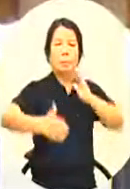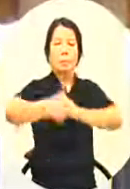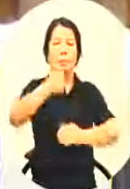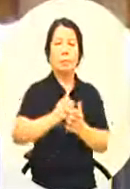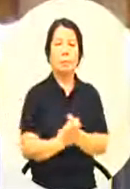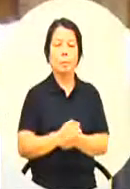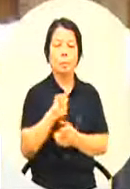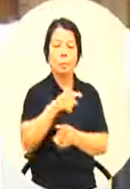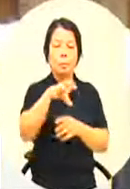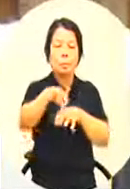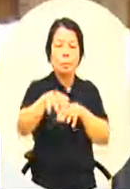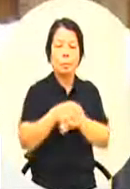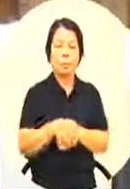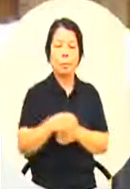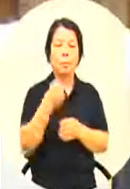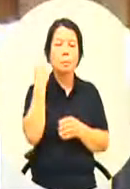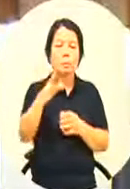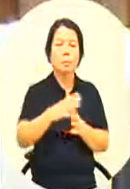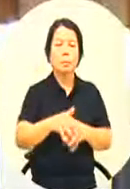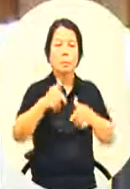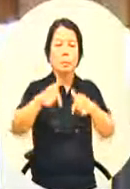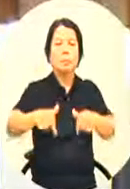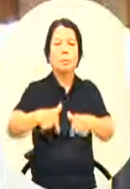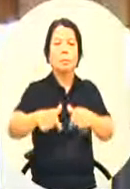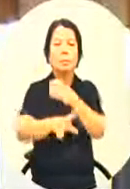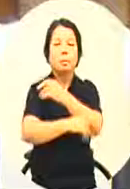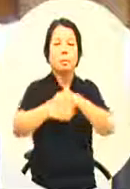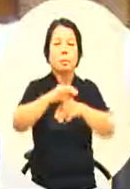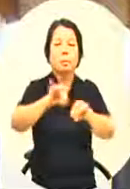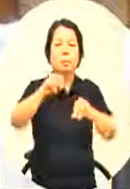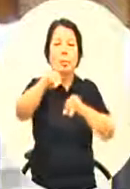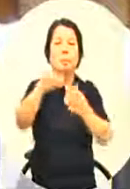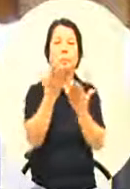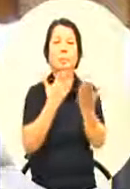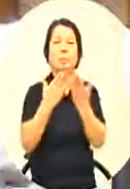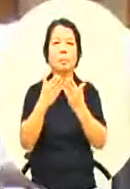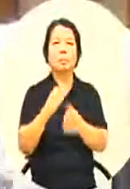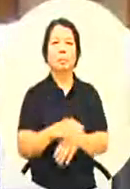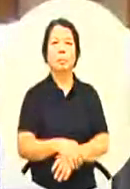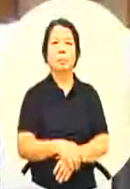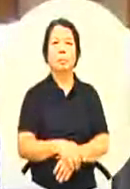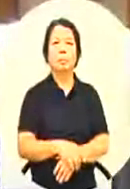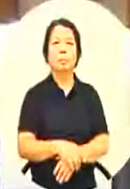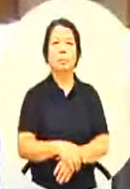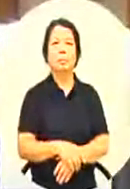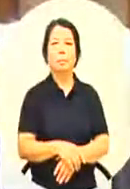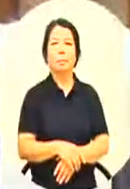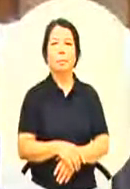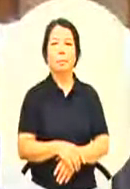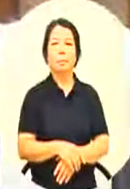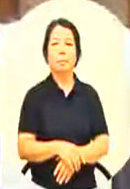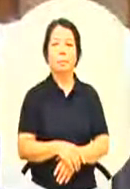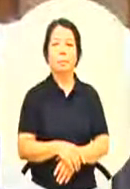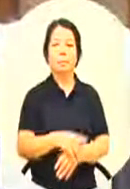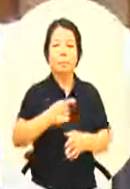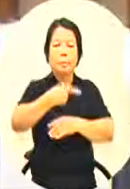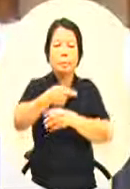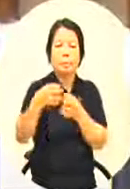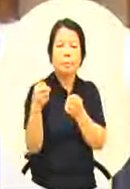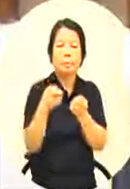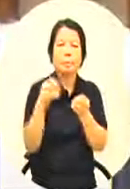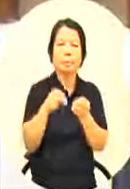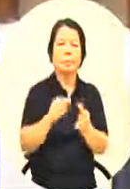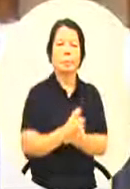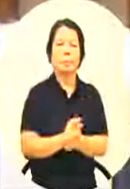区域当成是我们的新南向政策的基地这样大家应该清楚了吧好接下来要讨论的是